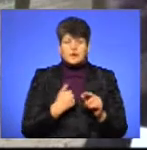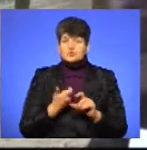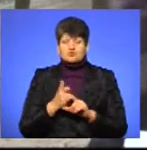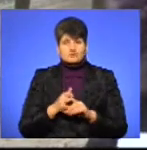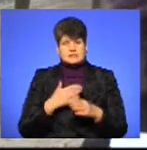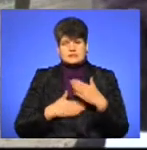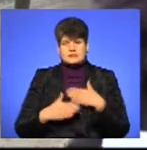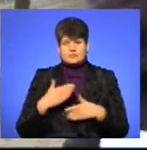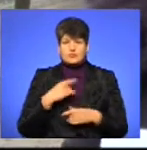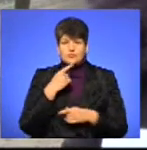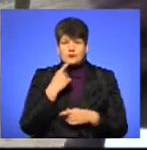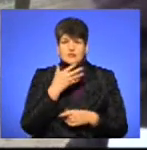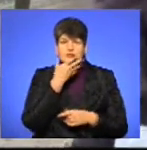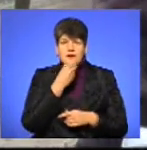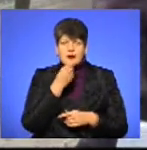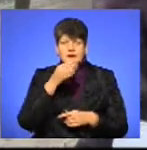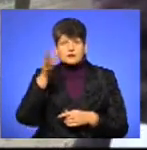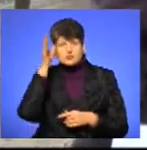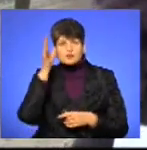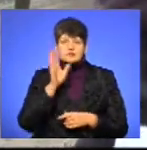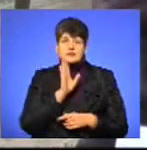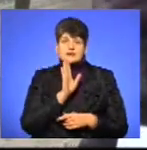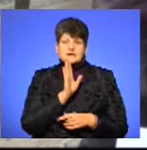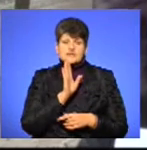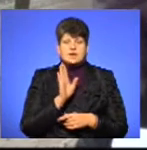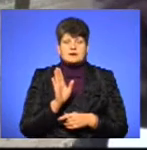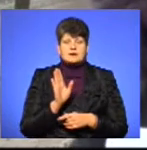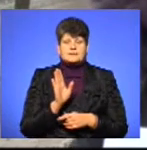задоволена, і кажу, такі гарні, розумні дівчата.